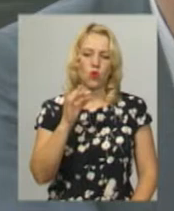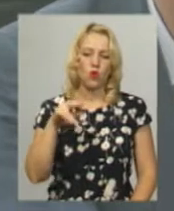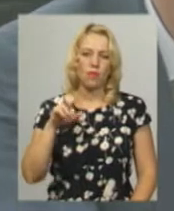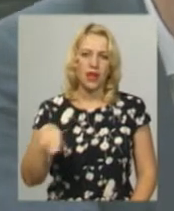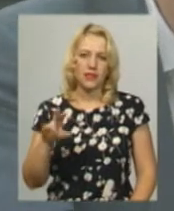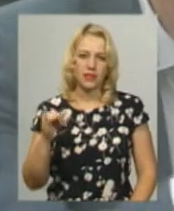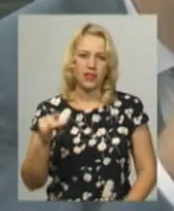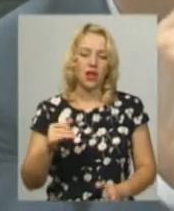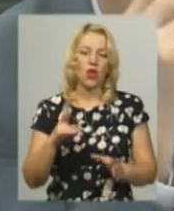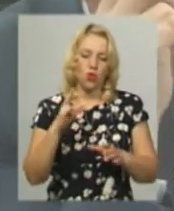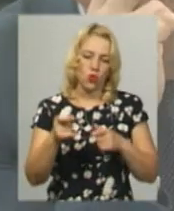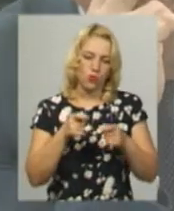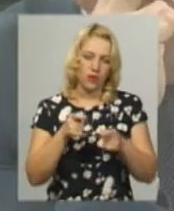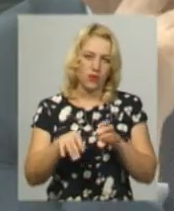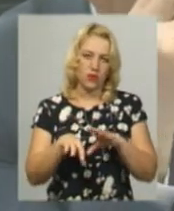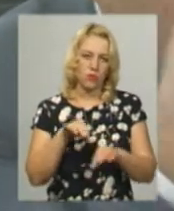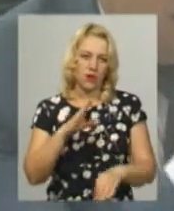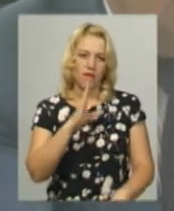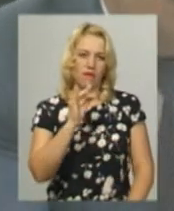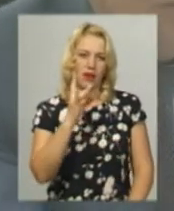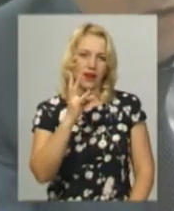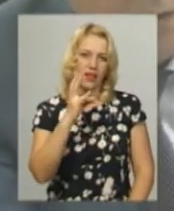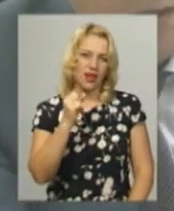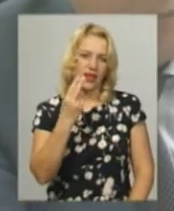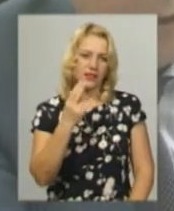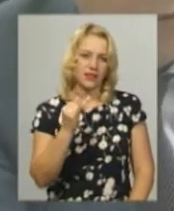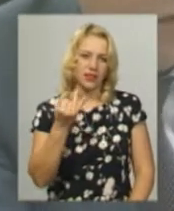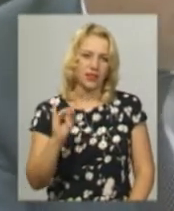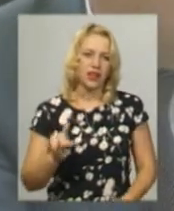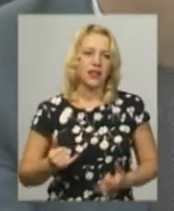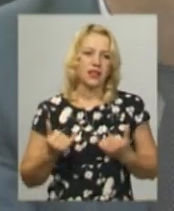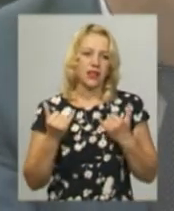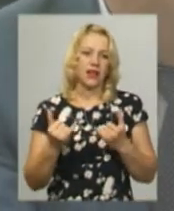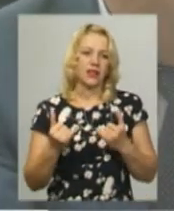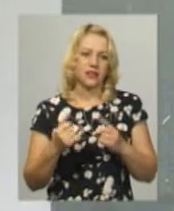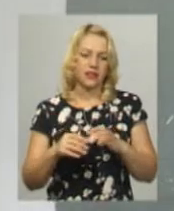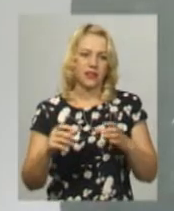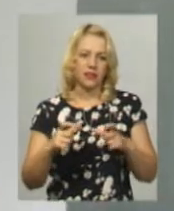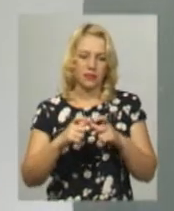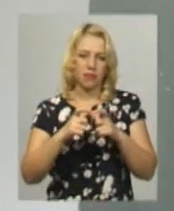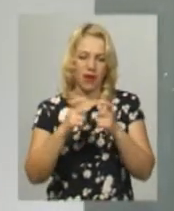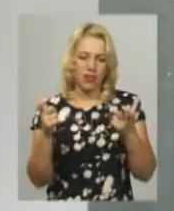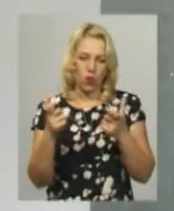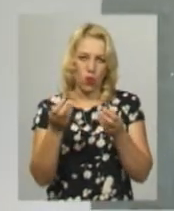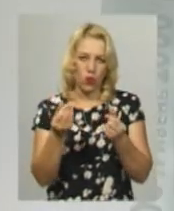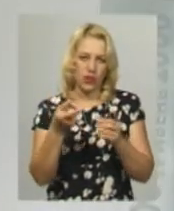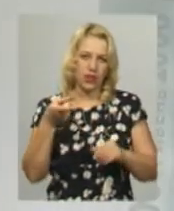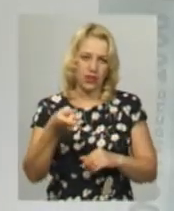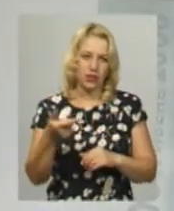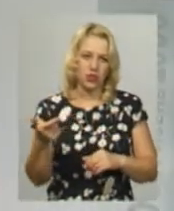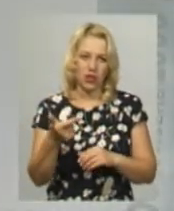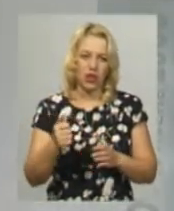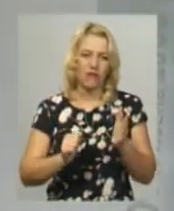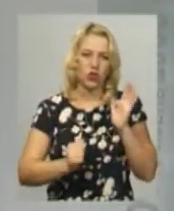кандидатуру Володимира Івановича Вернацького для зображення на банкноті тисячі гривень. Над розробкою і створенням банкноти